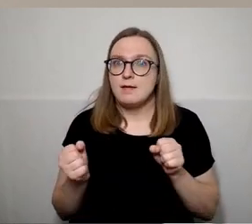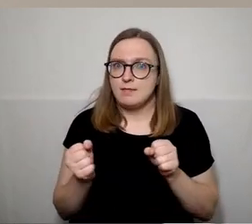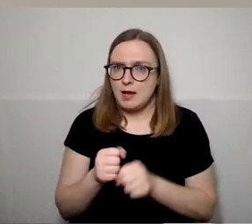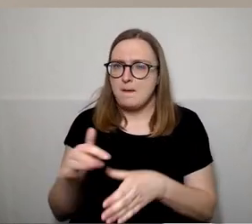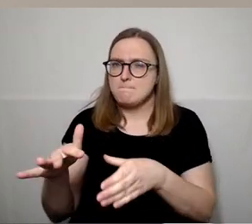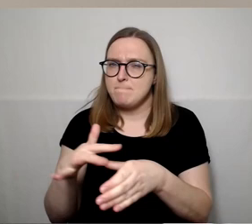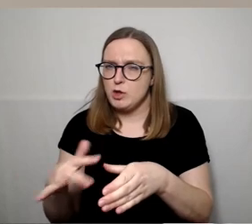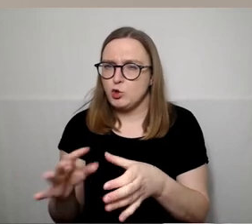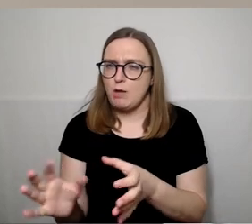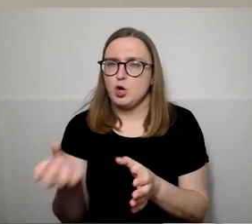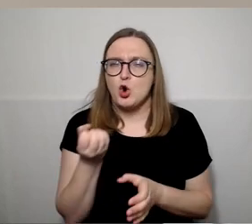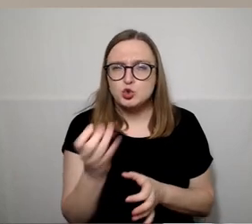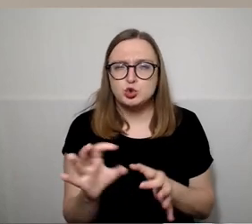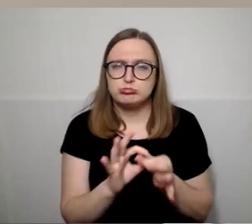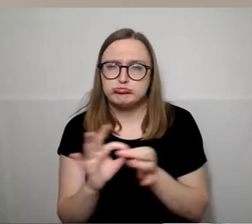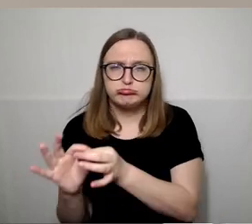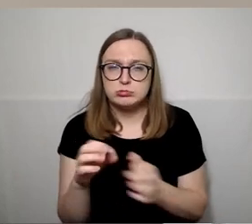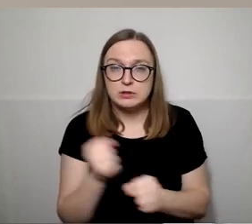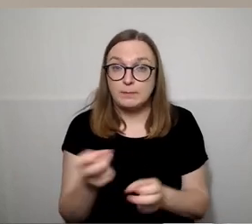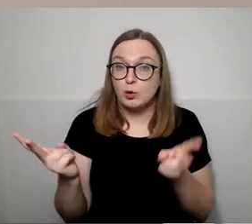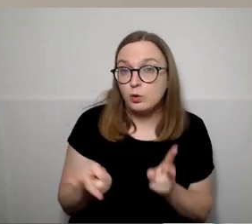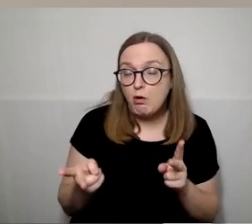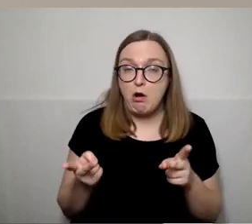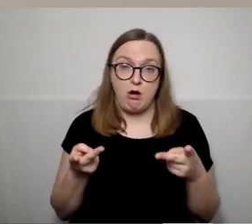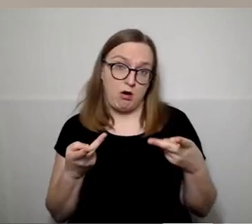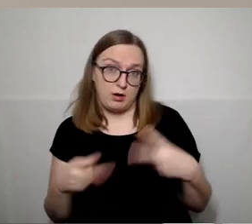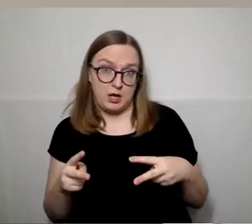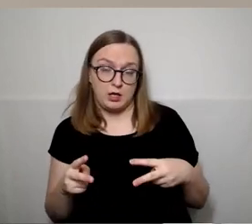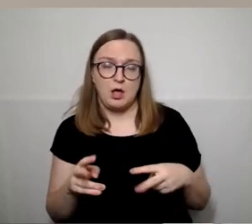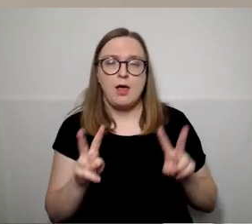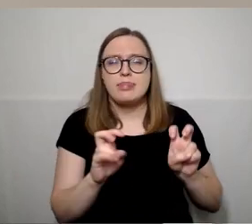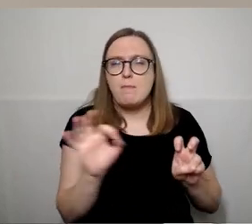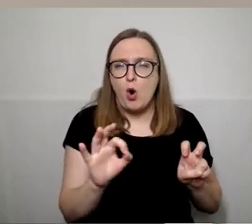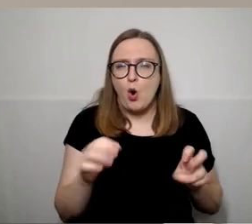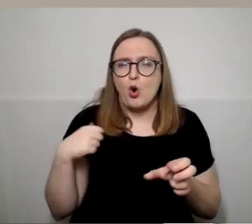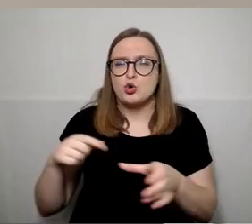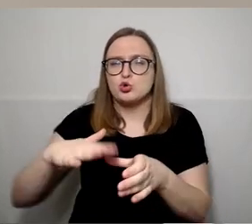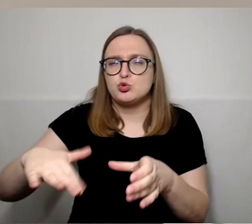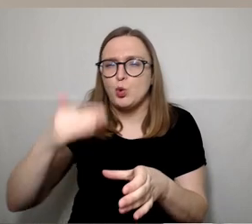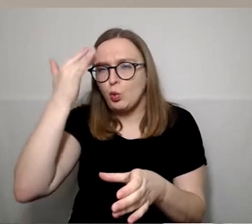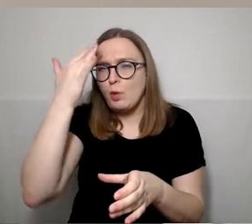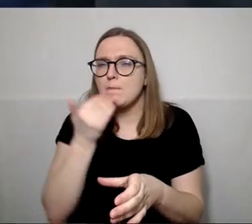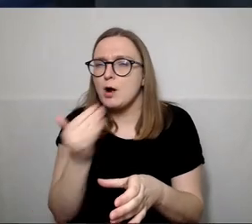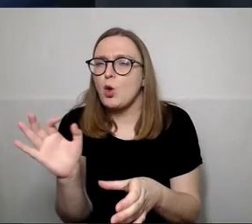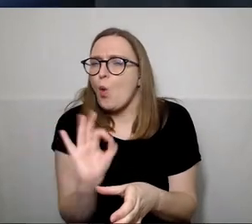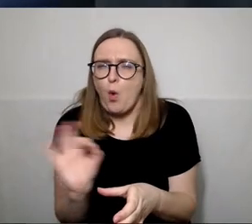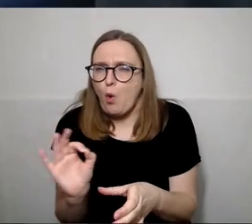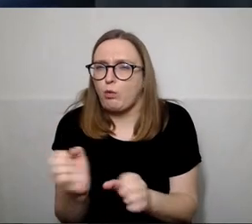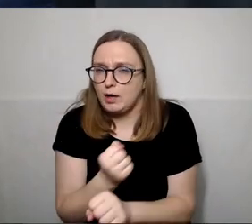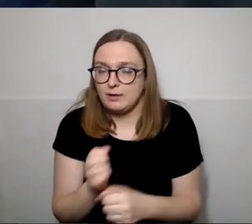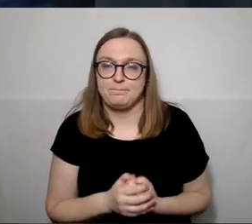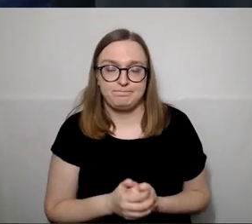bendruomenėje ir dėl kokių klausimų reiktų atsiklausti gyventojų nuomonės? Kokios klausimus sprendžiant? Prašau. Su